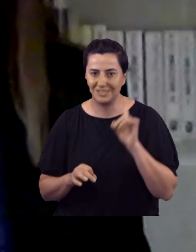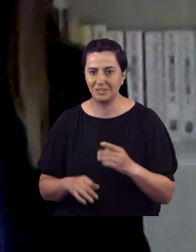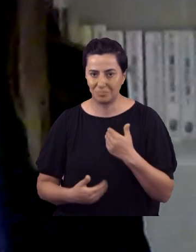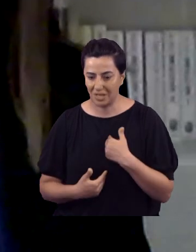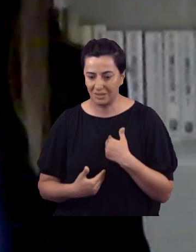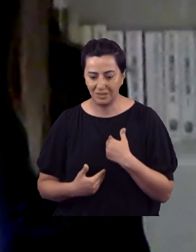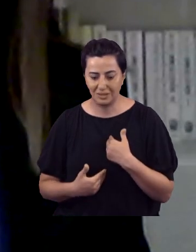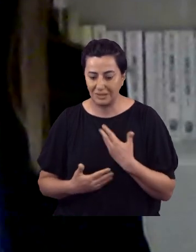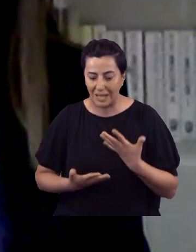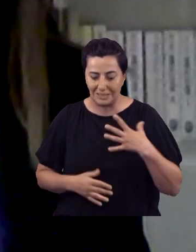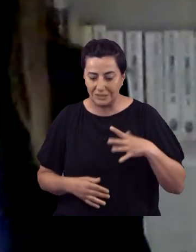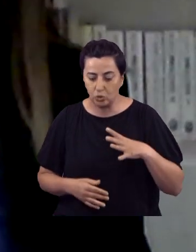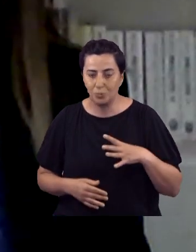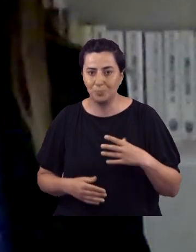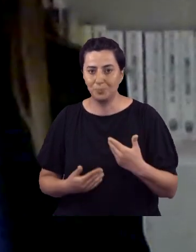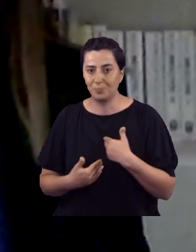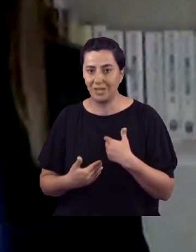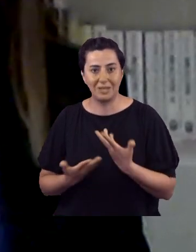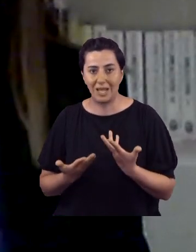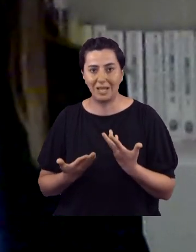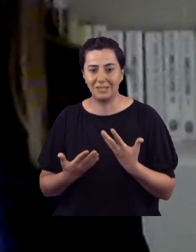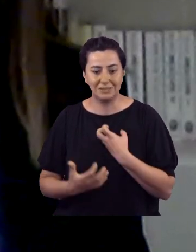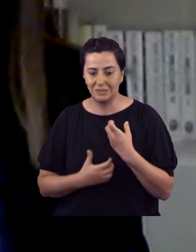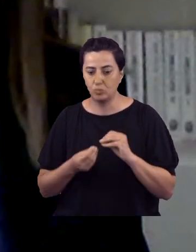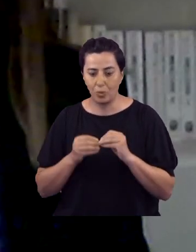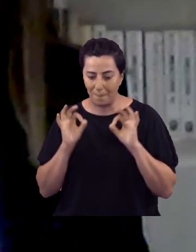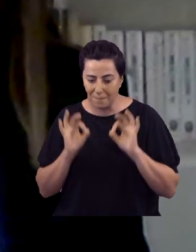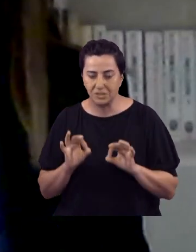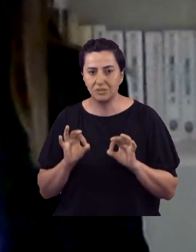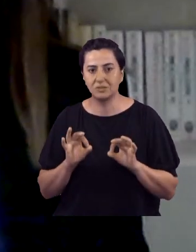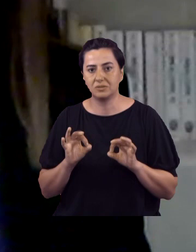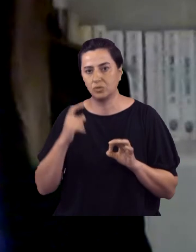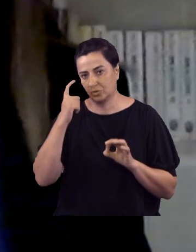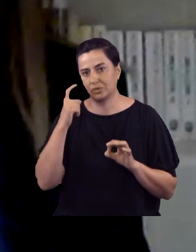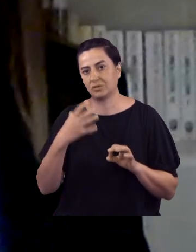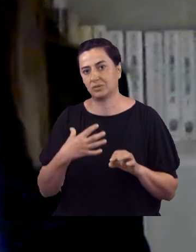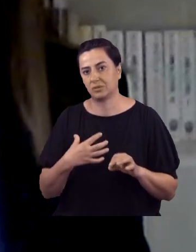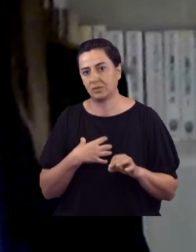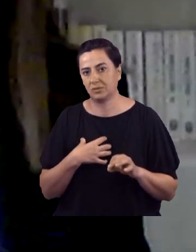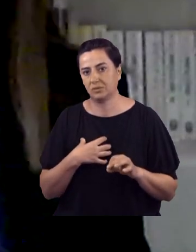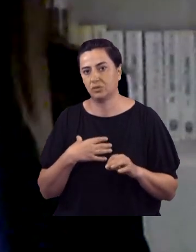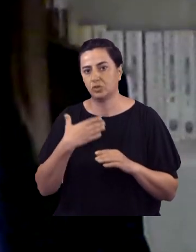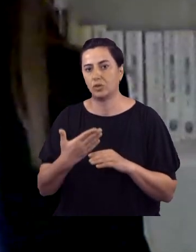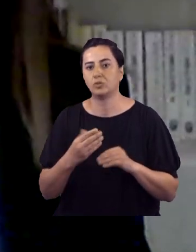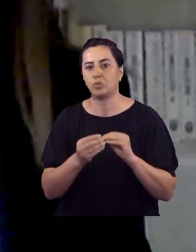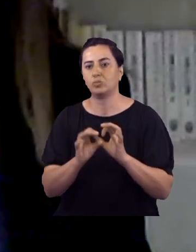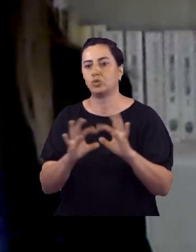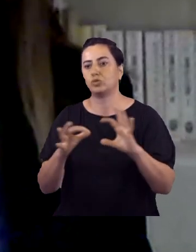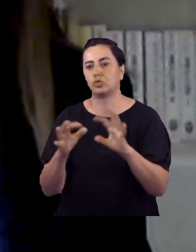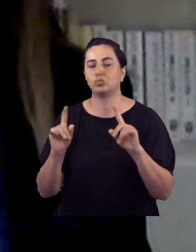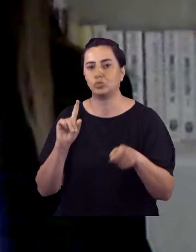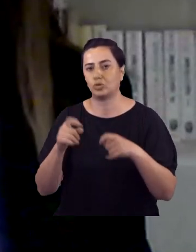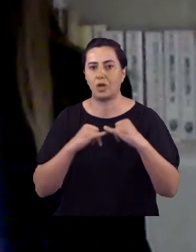önce ben neyi istiyorum ve hangi sıkıntıları yaşıyorum diye başladığınız zaman aslında çoğu sorunlu çözüm